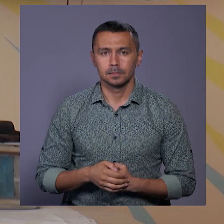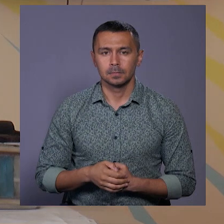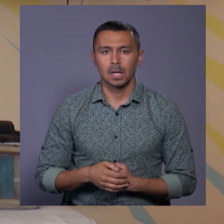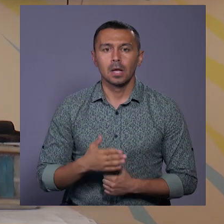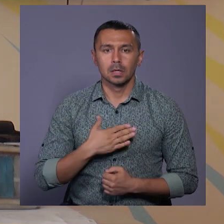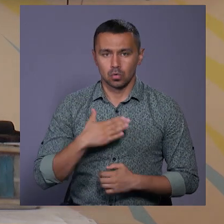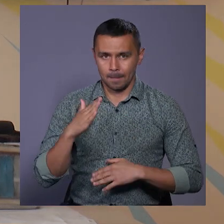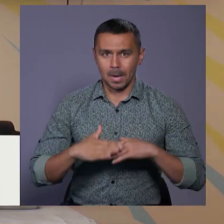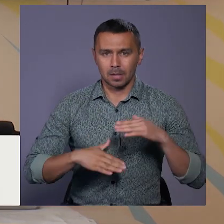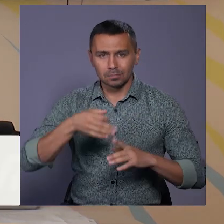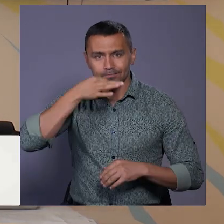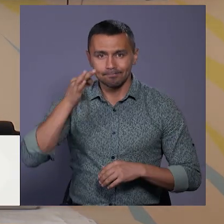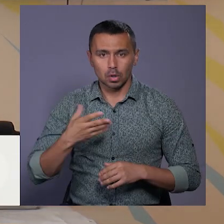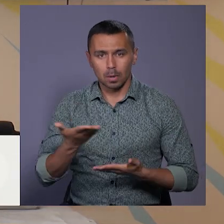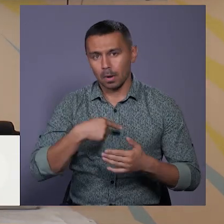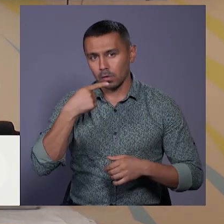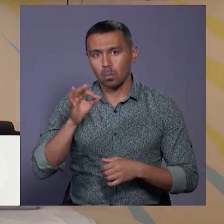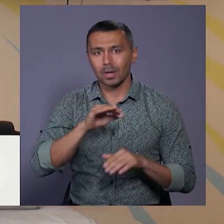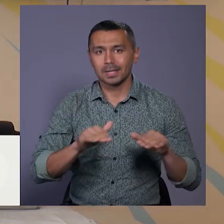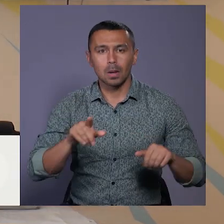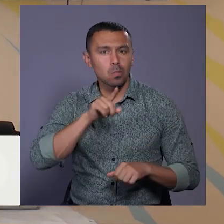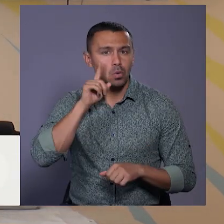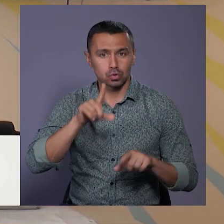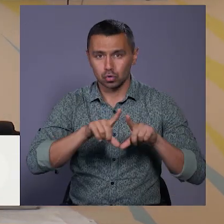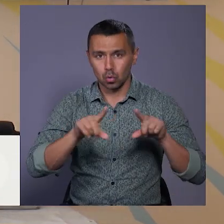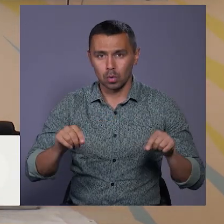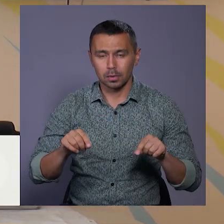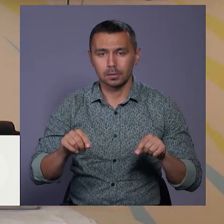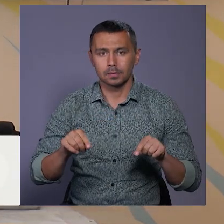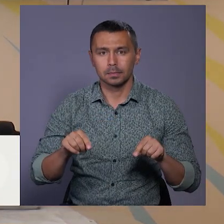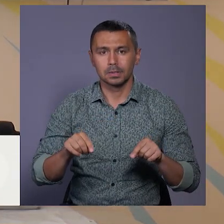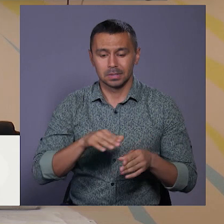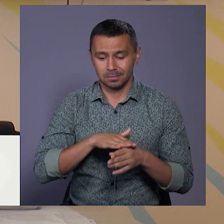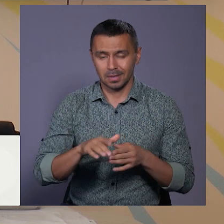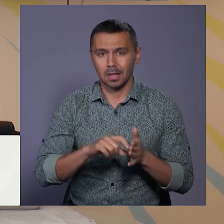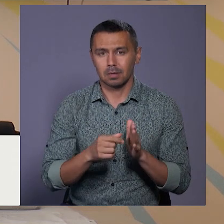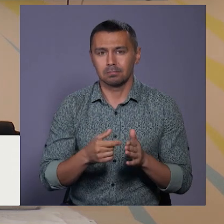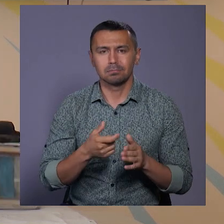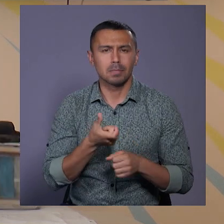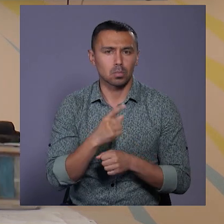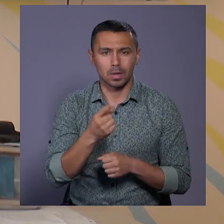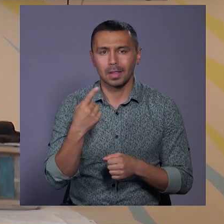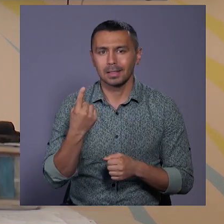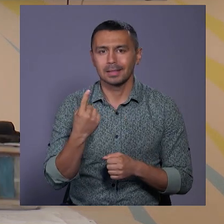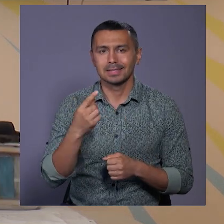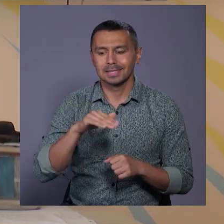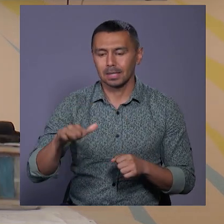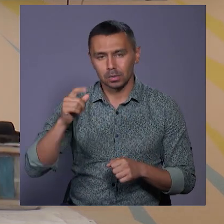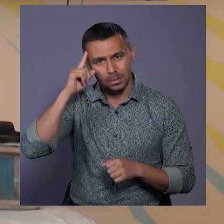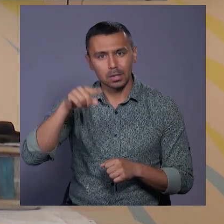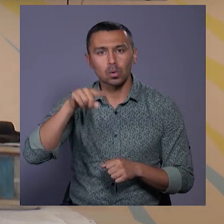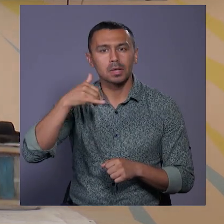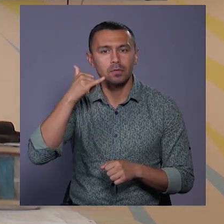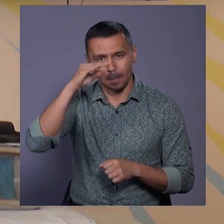З нашої практики, якщо ми говоримо про дітей молодшої школи, з цілого класу максимум одна дитина може знати номер телефона